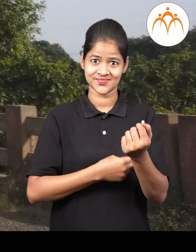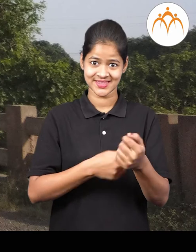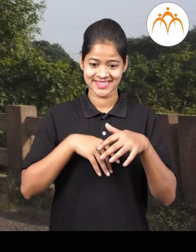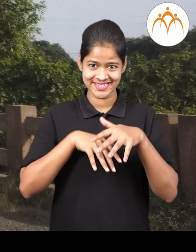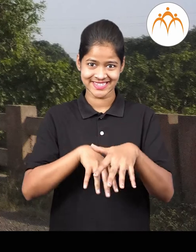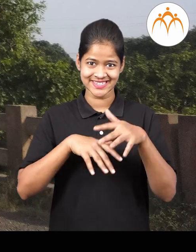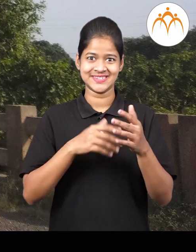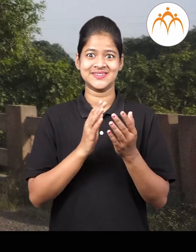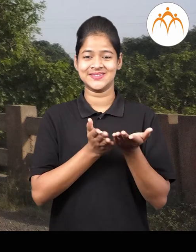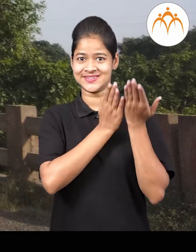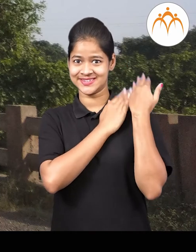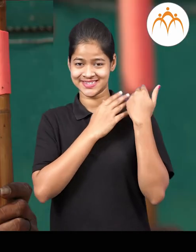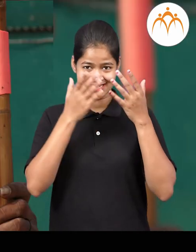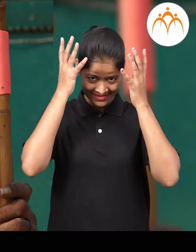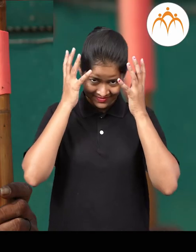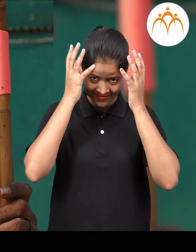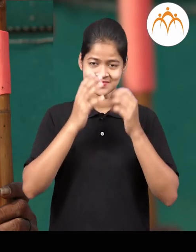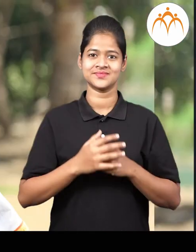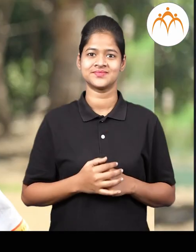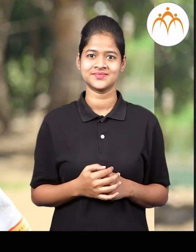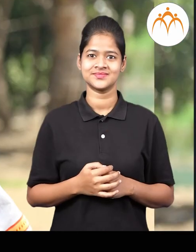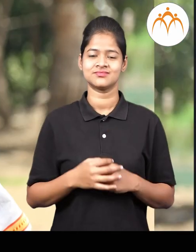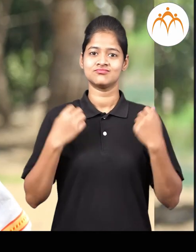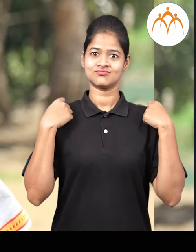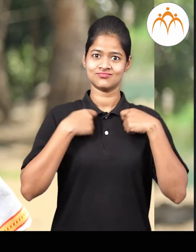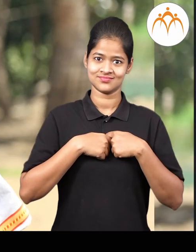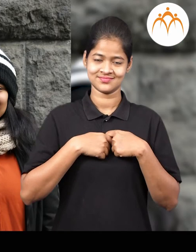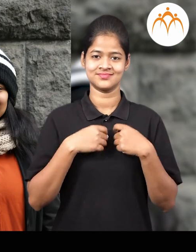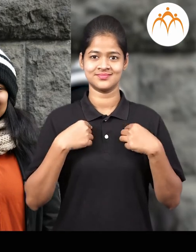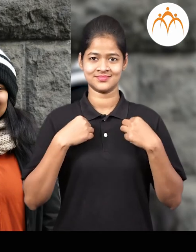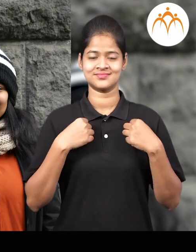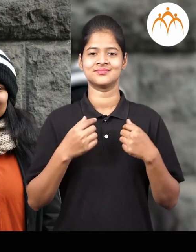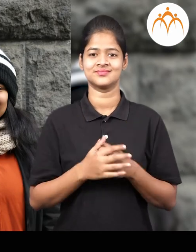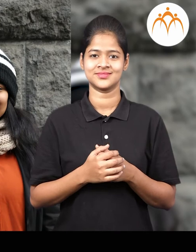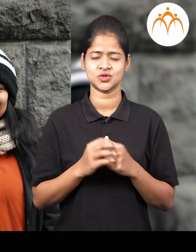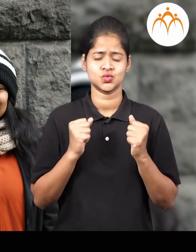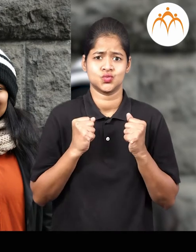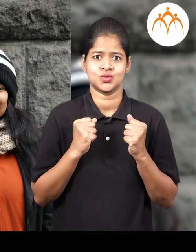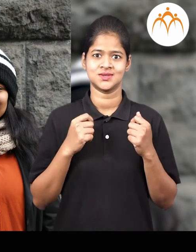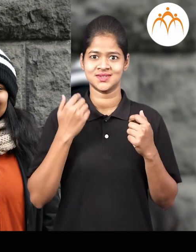धनगर, पगडी, सदरा, उबदार,